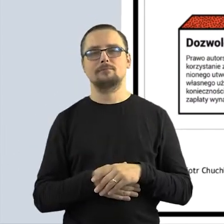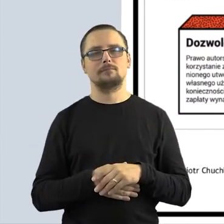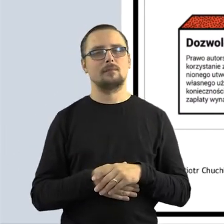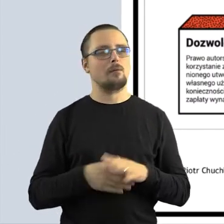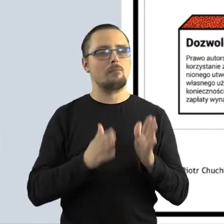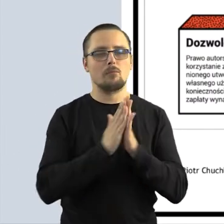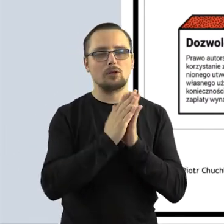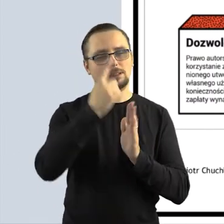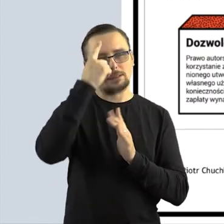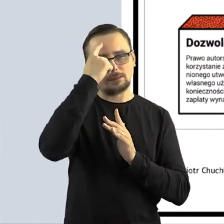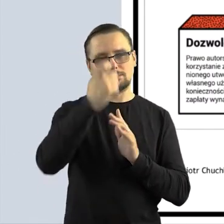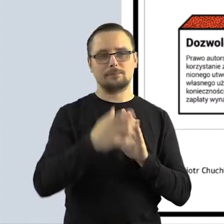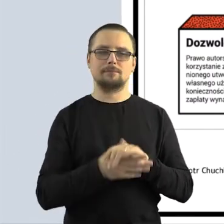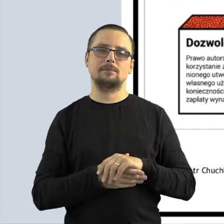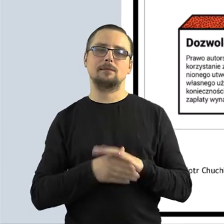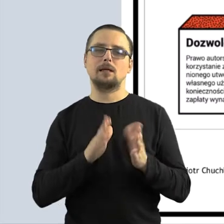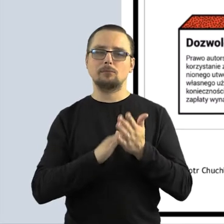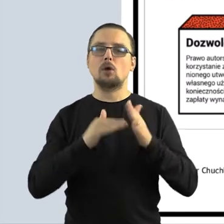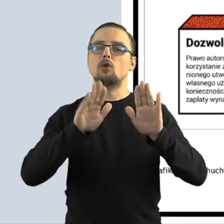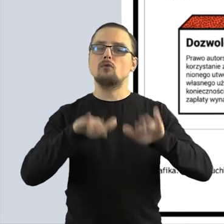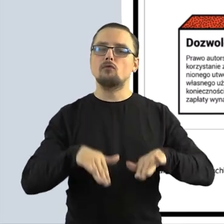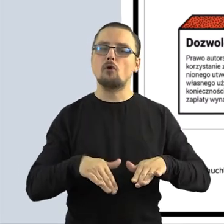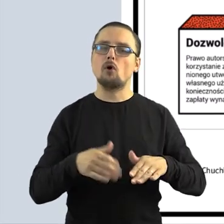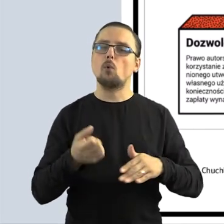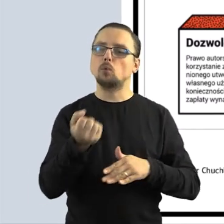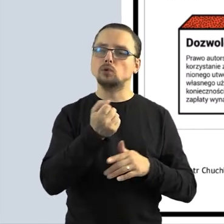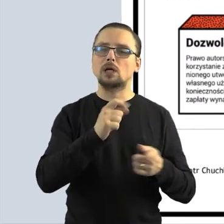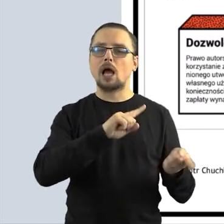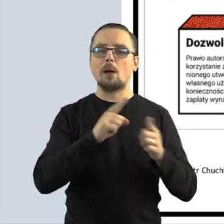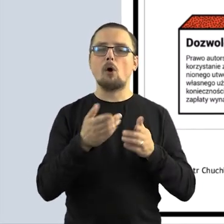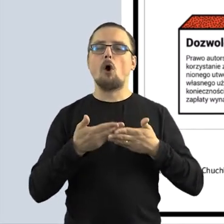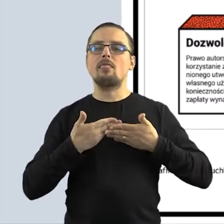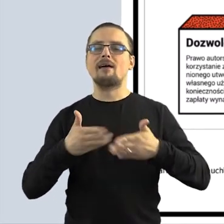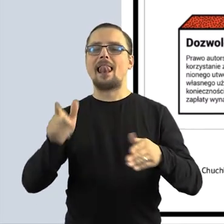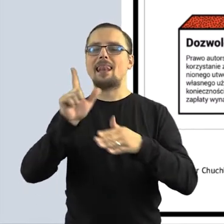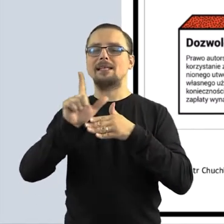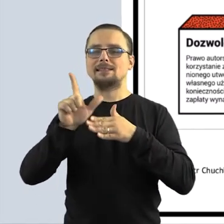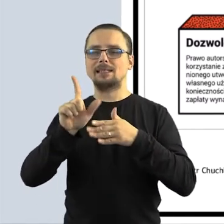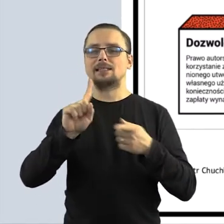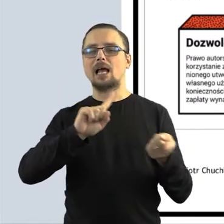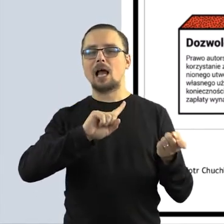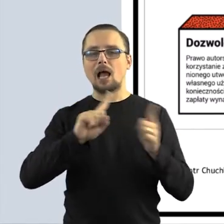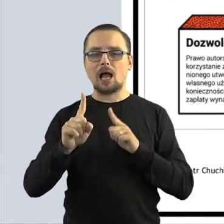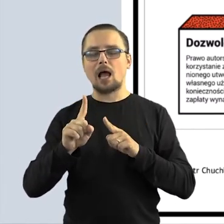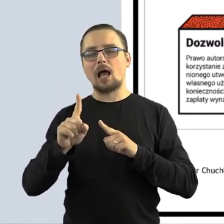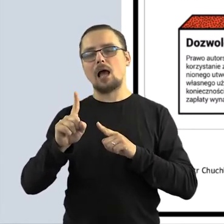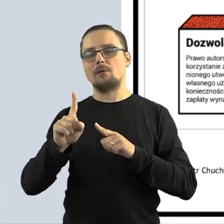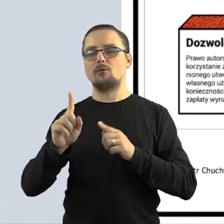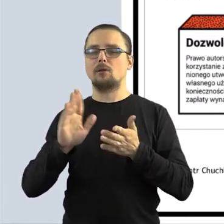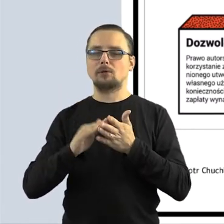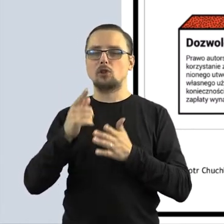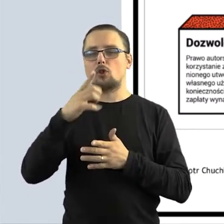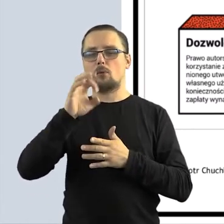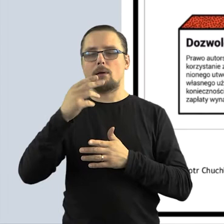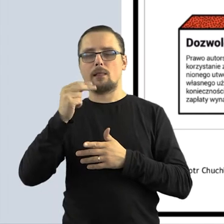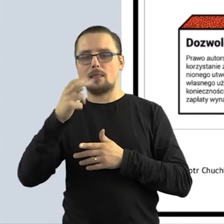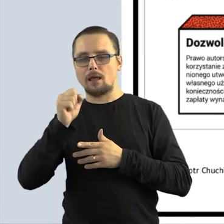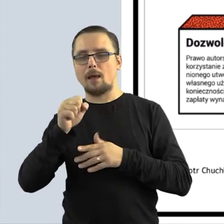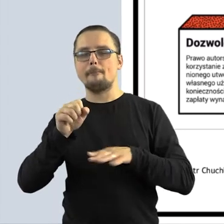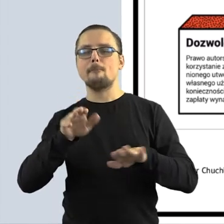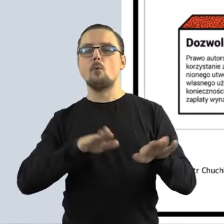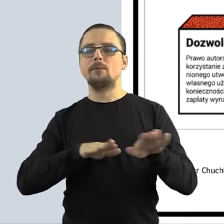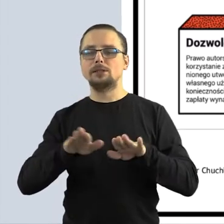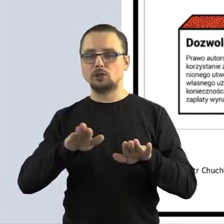mamy do czynienia z dozwolnym użytkiem, czy z otwartymi licencjami, czy z domeną publiczną, będziemy te wszystkie pojęcia sobie wyjaśniali za chwilę,